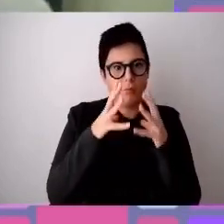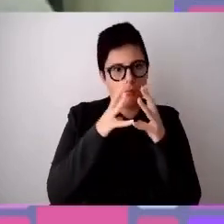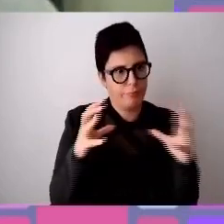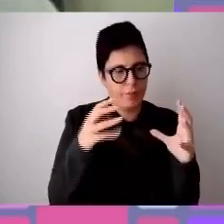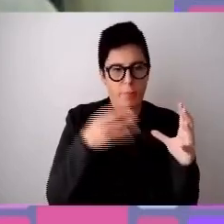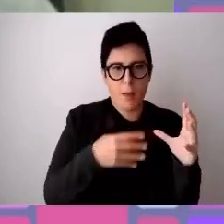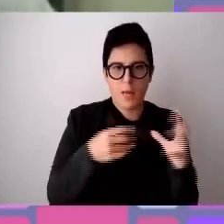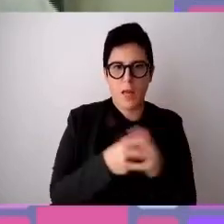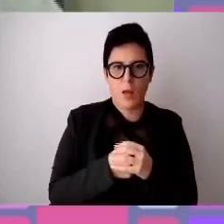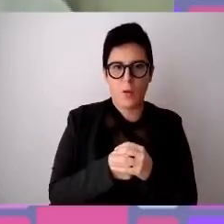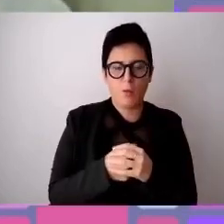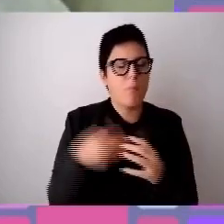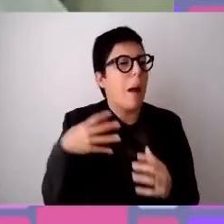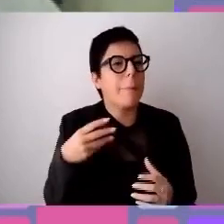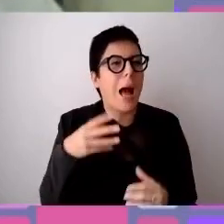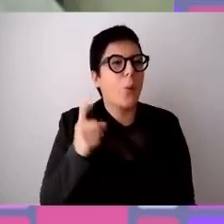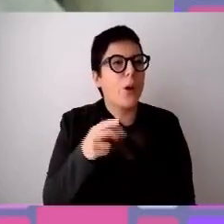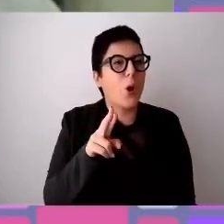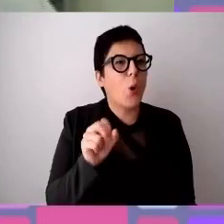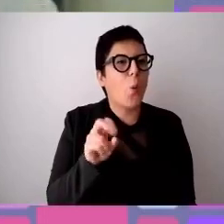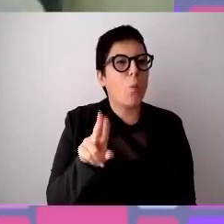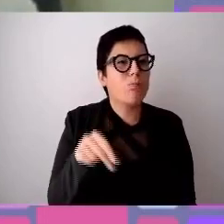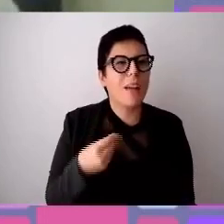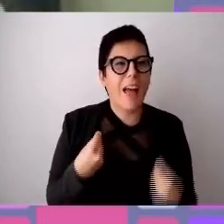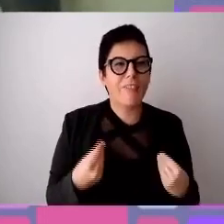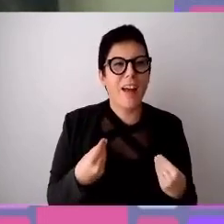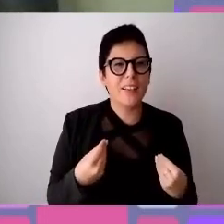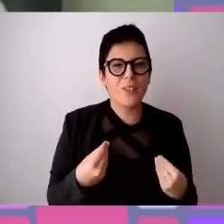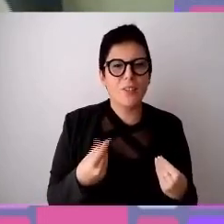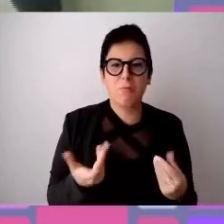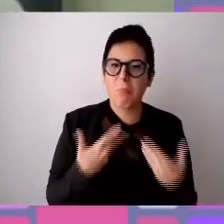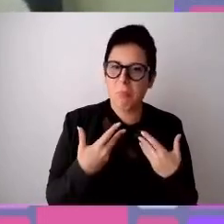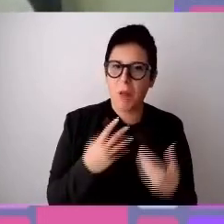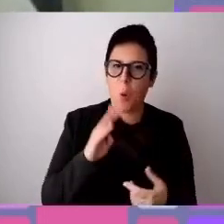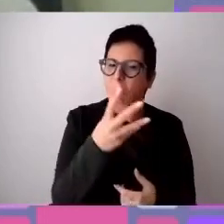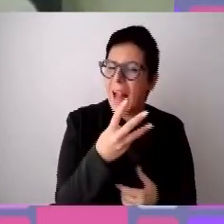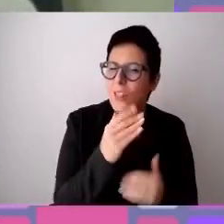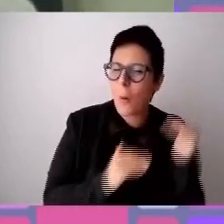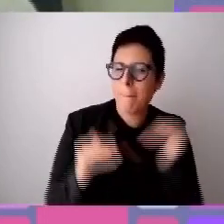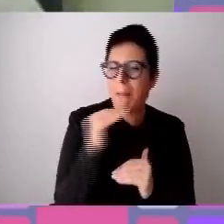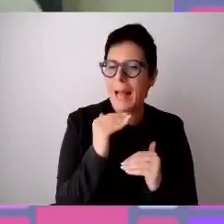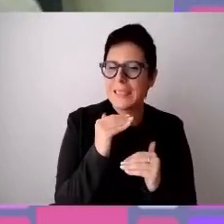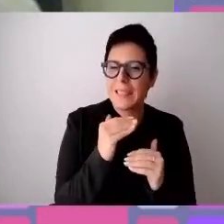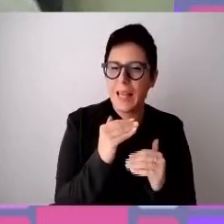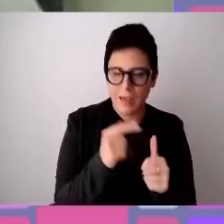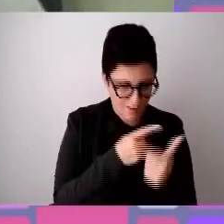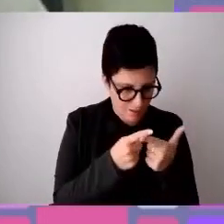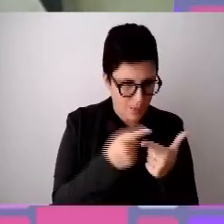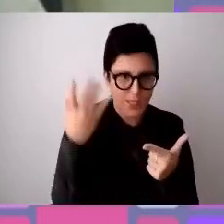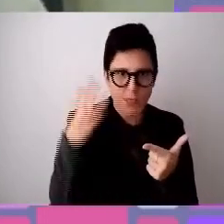che cosa ha fatto Manpower Group? Mi ha dato l'opportunità, mi ha fatto frequentare quattro master, una specializzazione